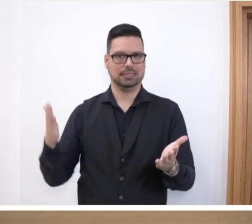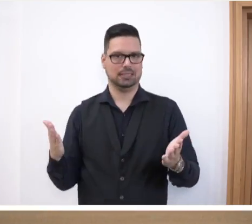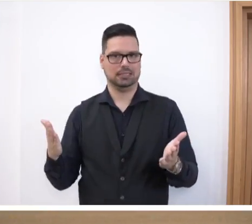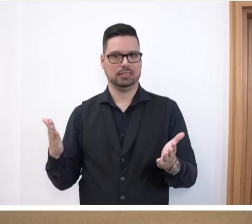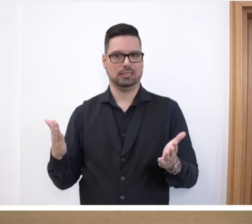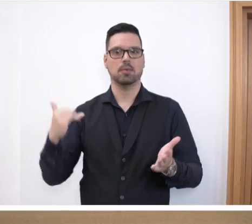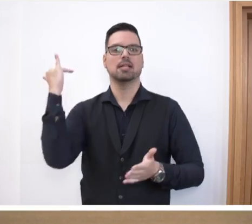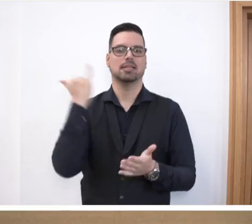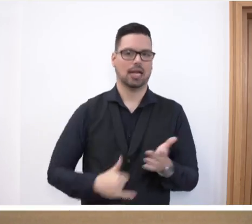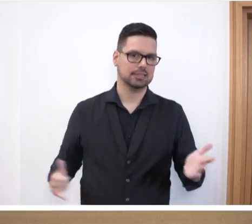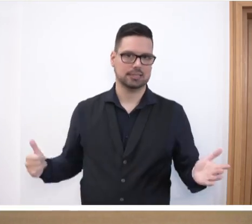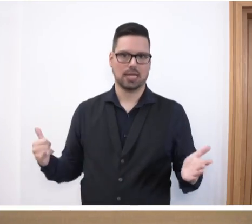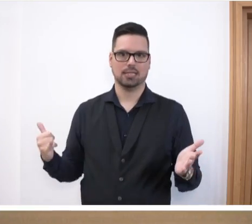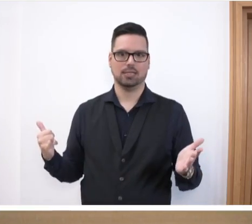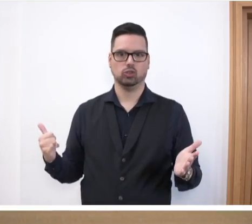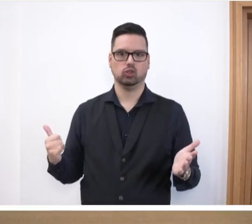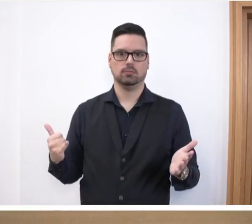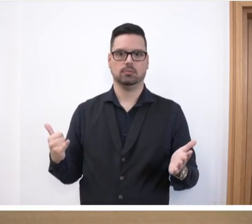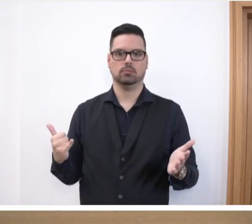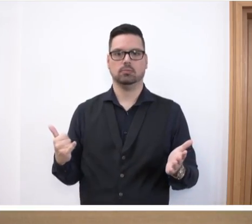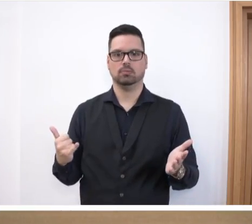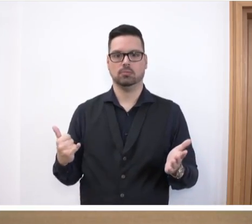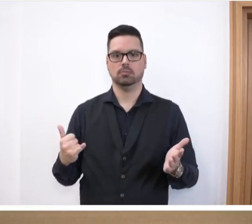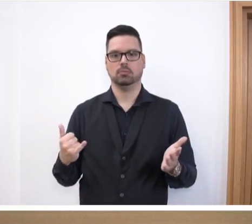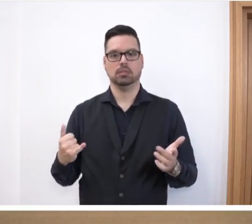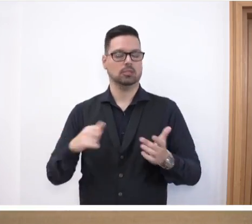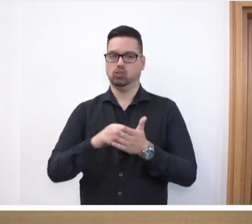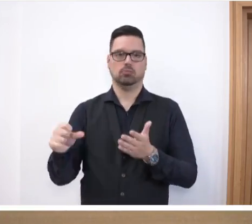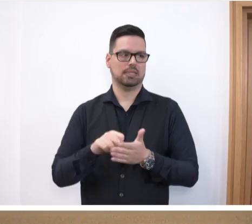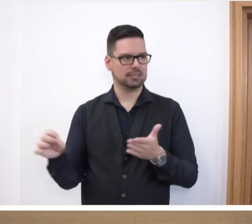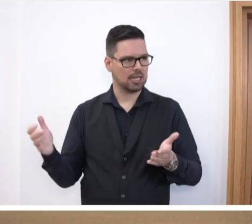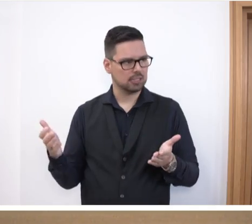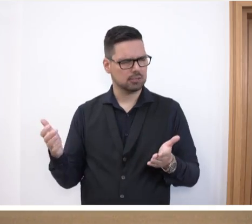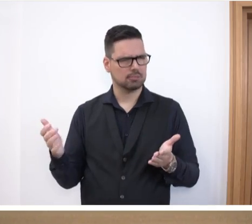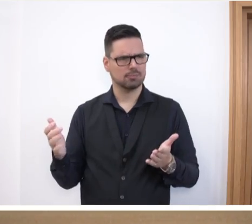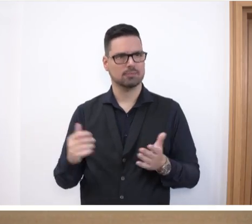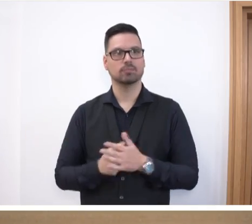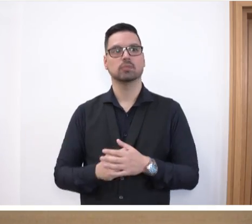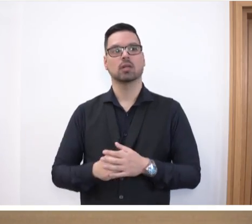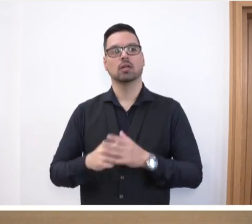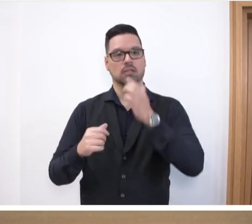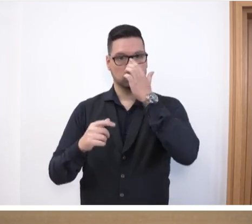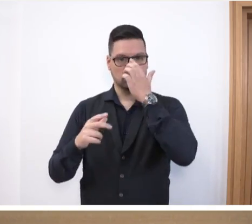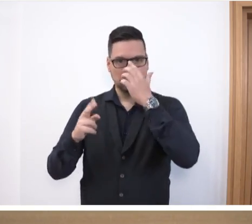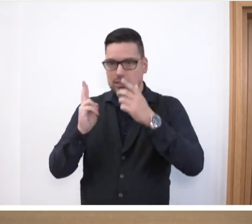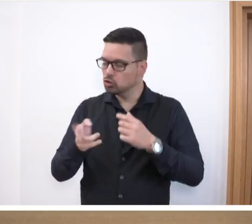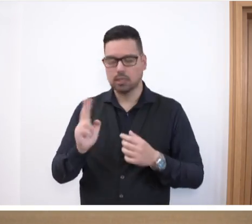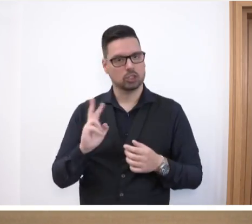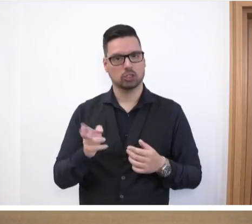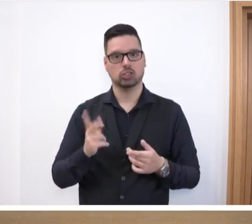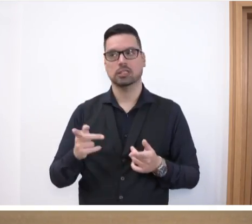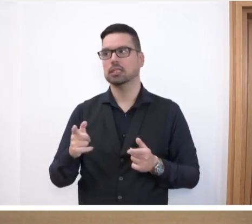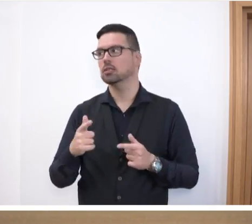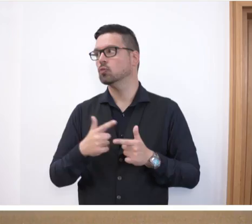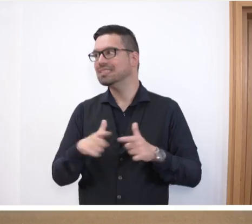letztendlich dann nicht mitbezahlt wird. Und es ist auch nicht so ganz richtig, dass wir von